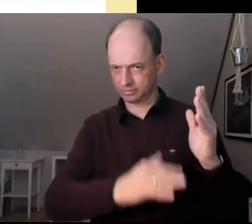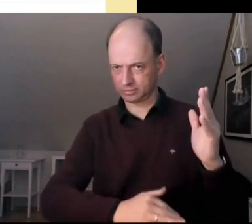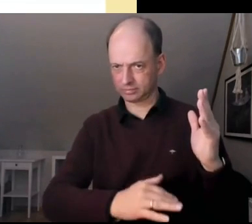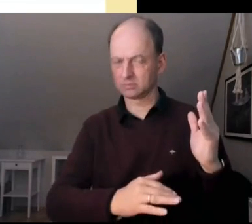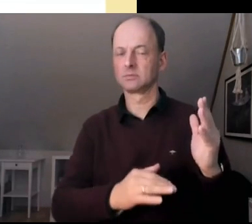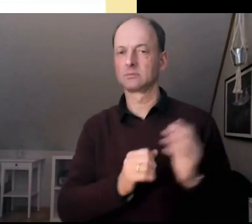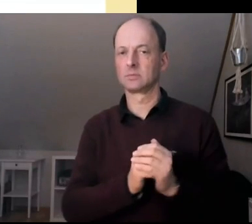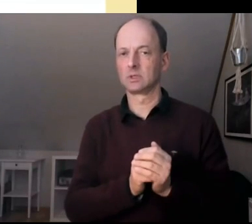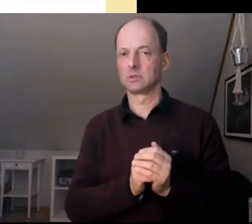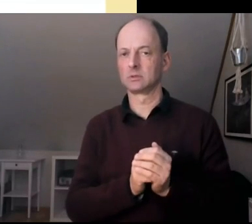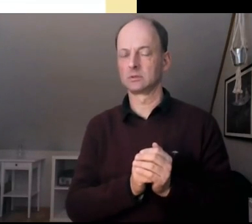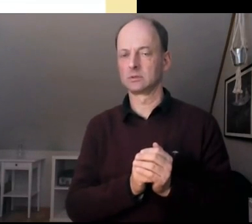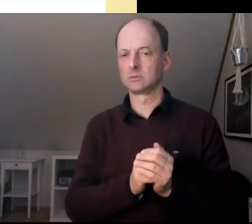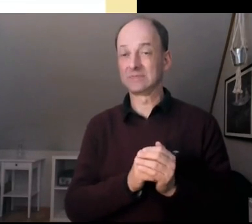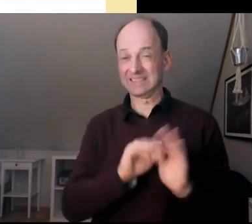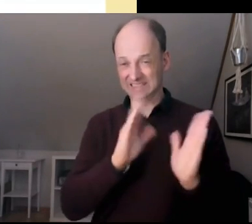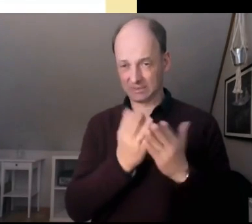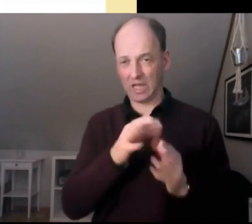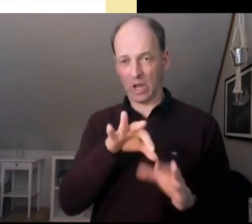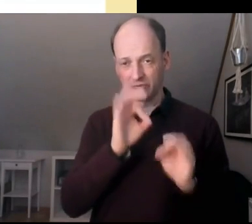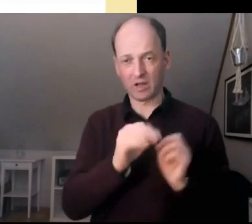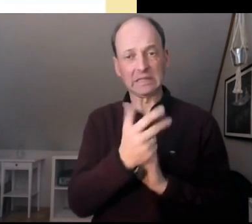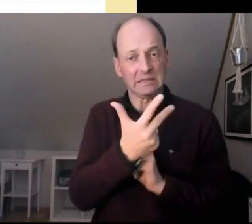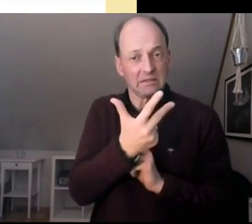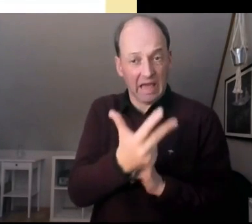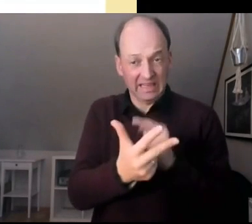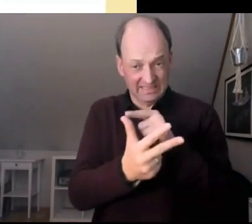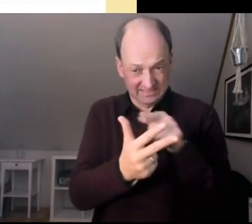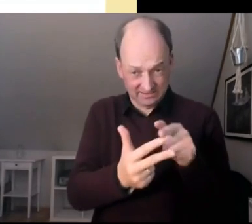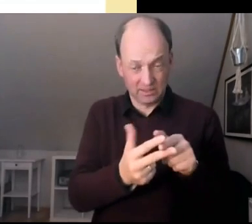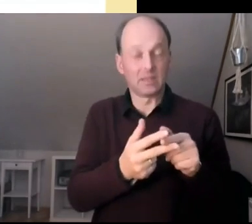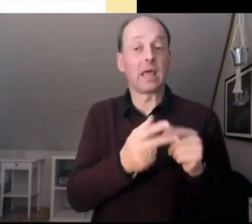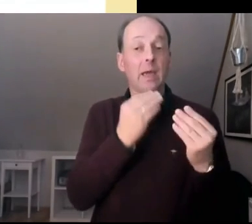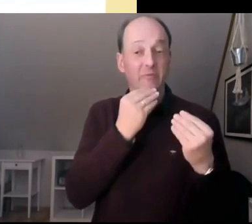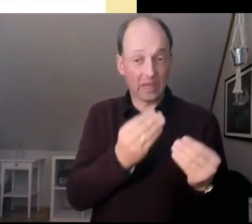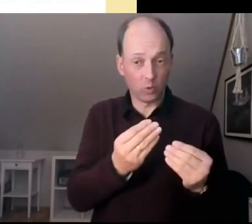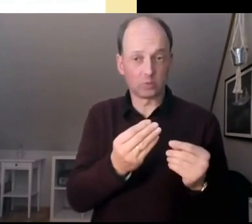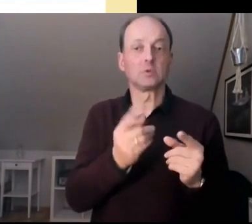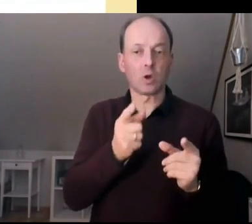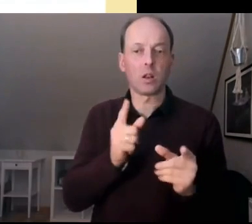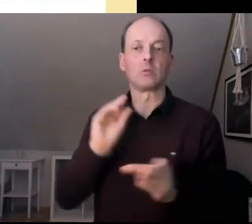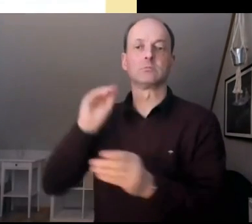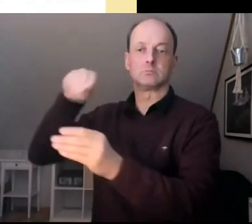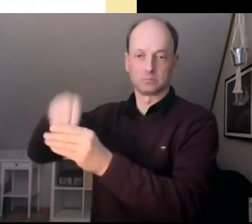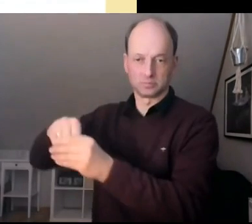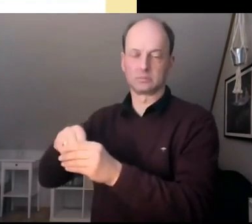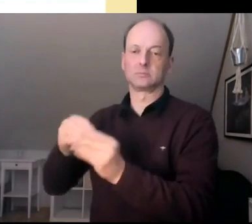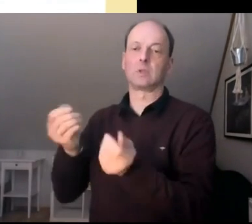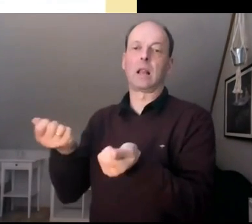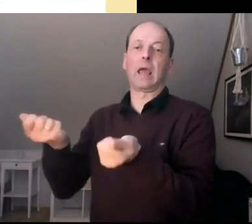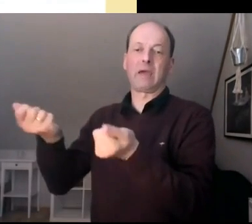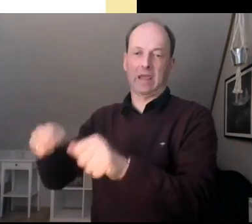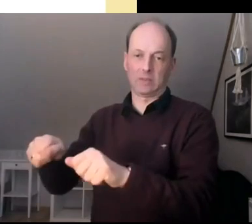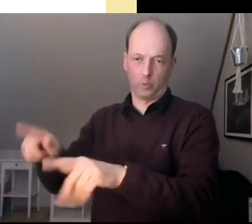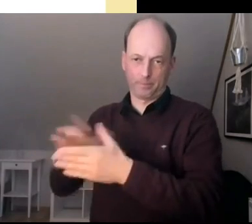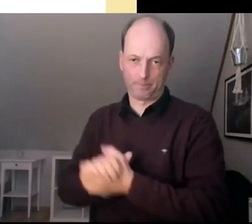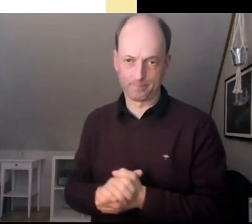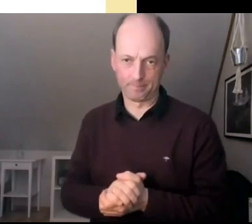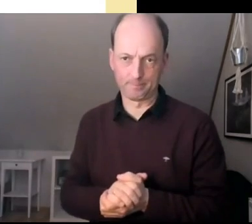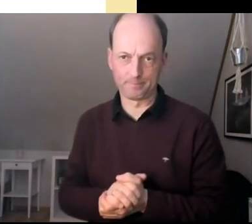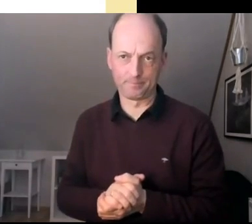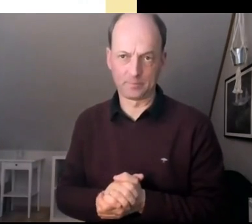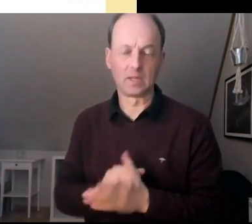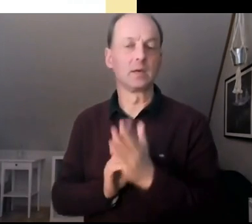drei in ein Referendum gehen. Das nagelt mich nicht auf die genauen Zahlen fest, aber so war es ungefähr, glaube ich. Also die Zahlen